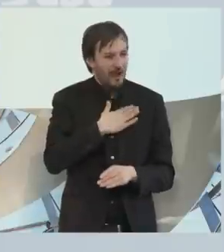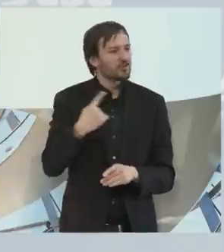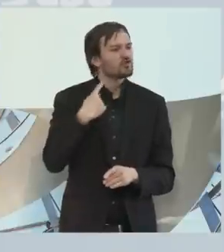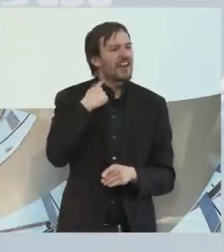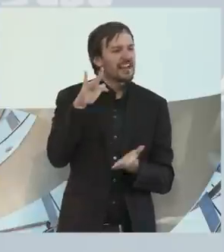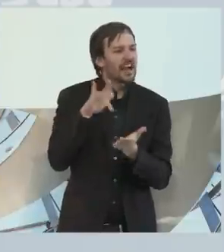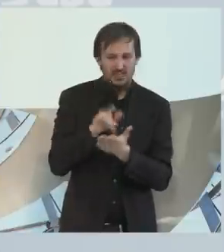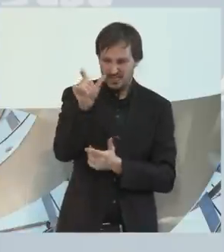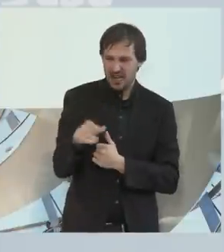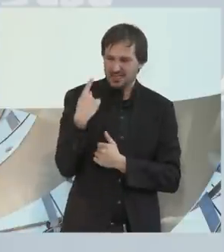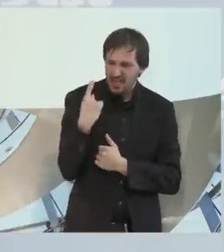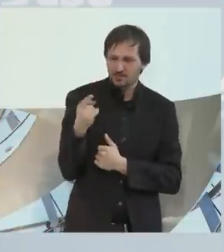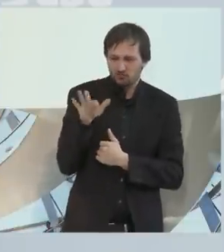habe,